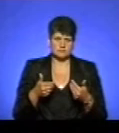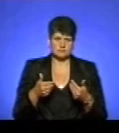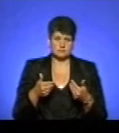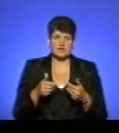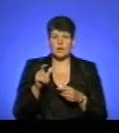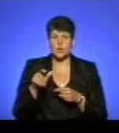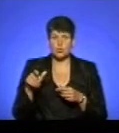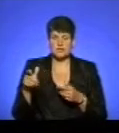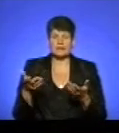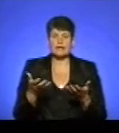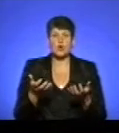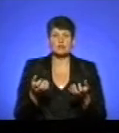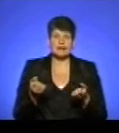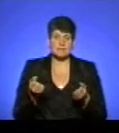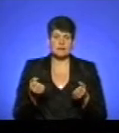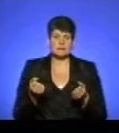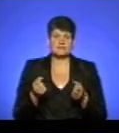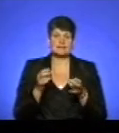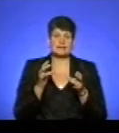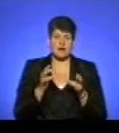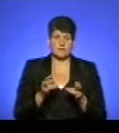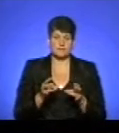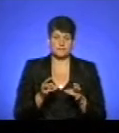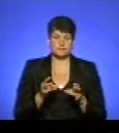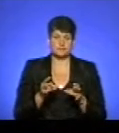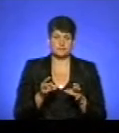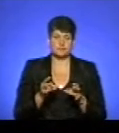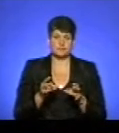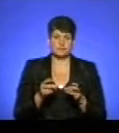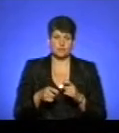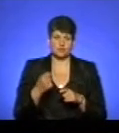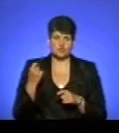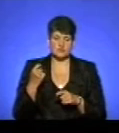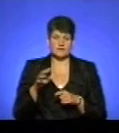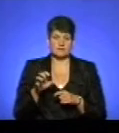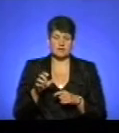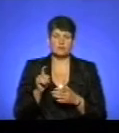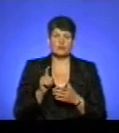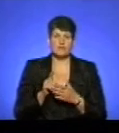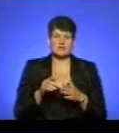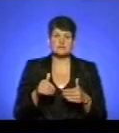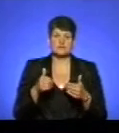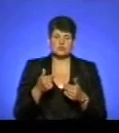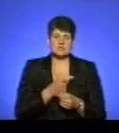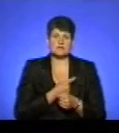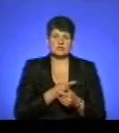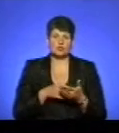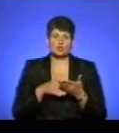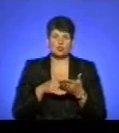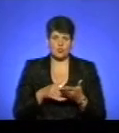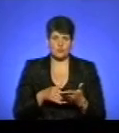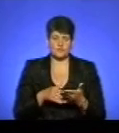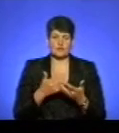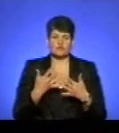Люди, які отримали пошкодження від тварин, повинні звернутися за медичною допомогою.